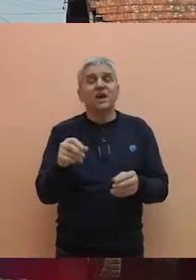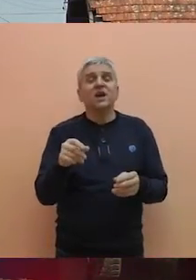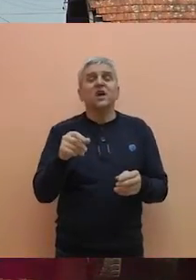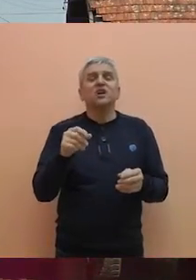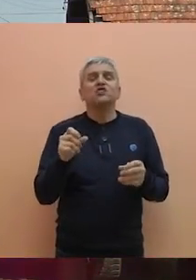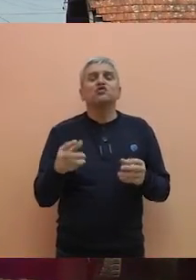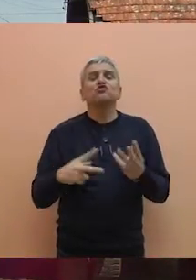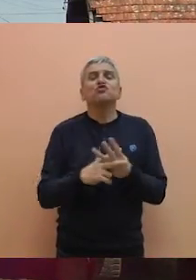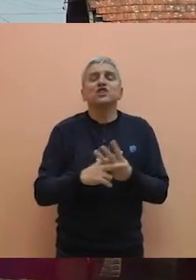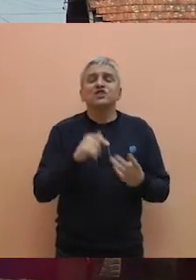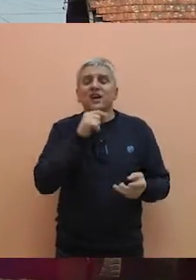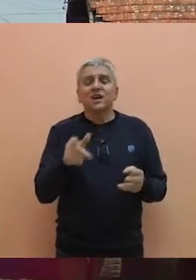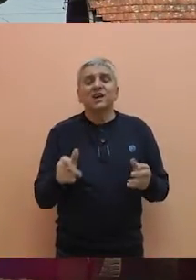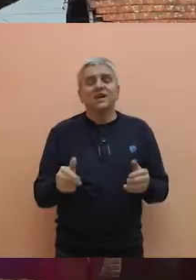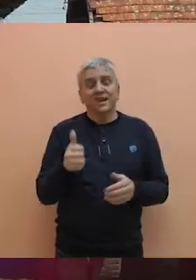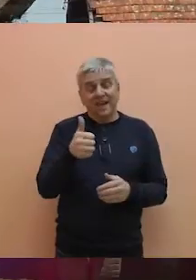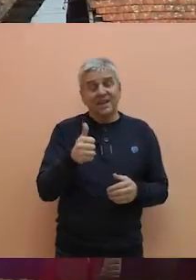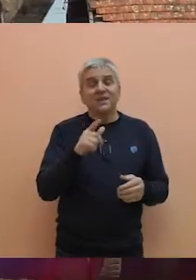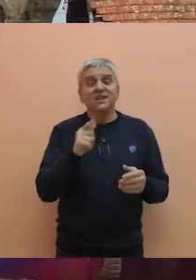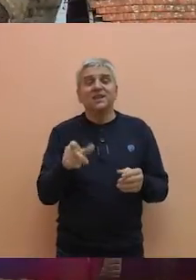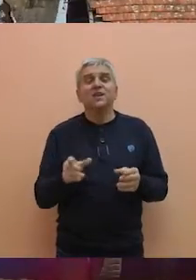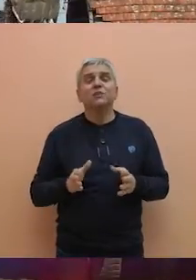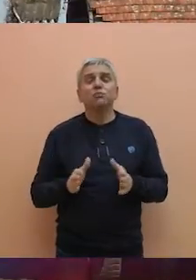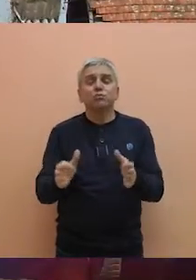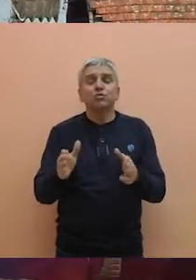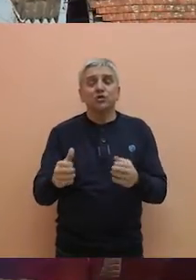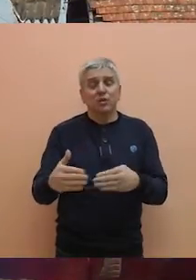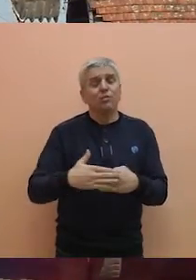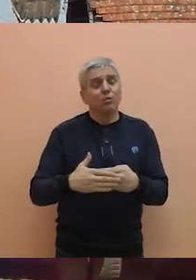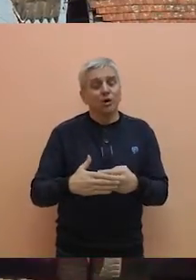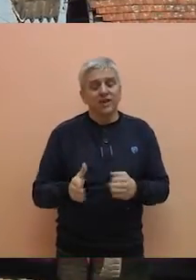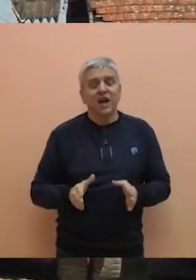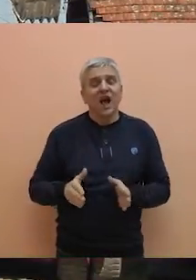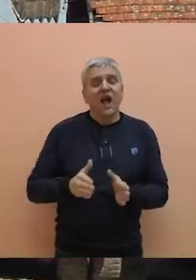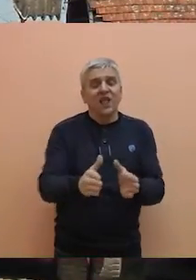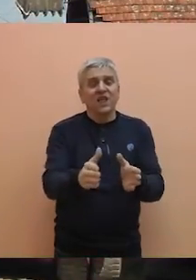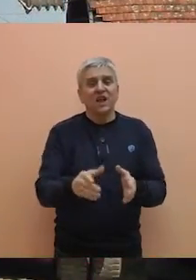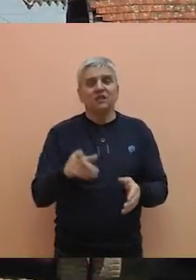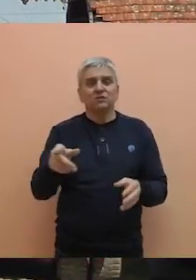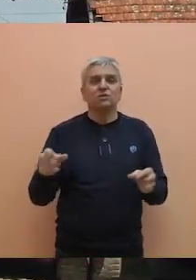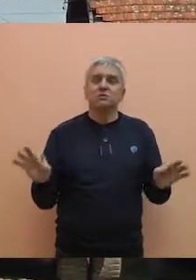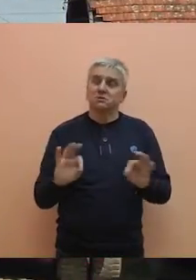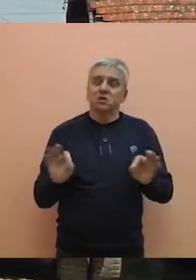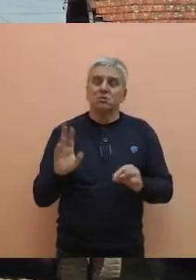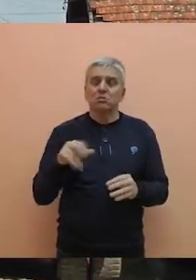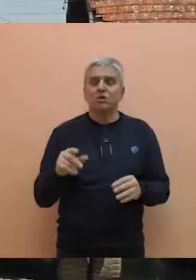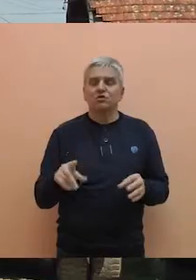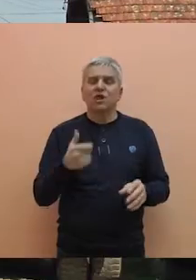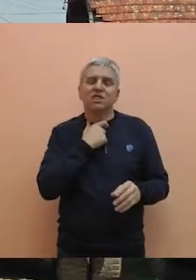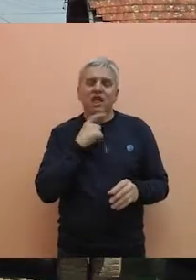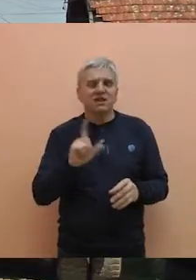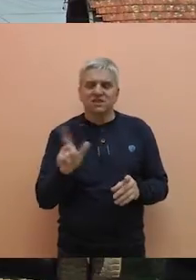1 i put pored kanala, dakle tu će biti nasuto i biti spremno za nesmetano